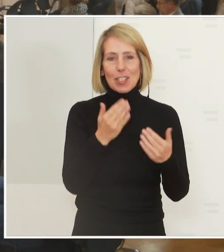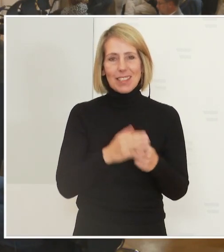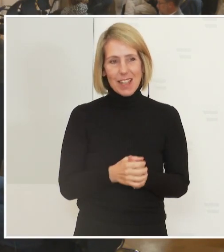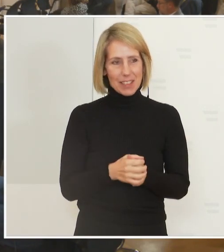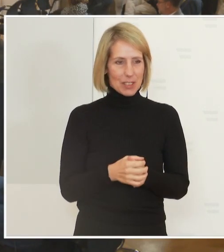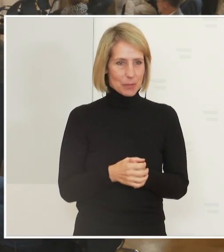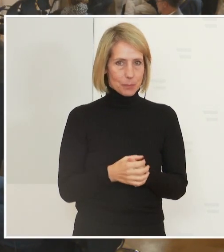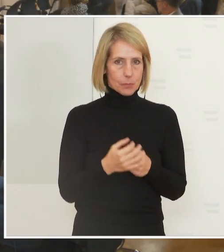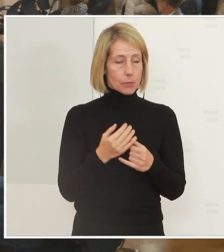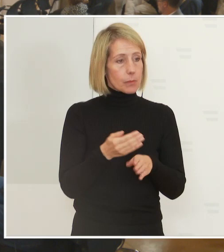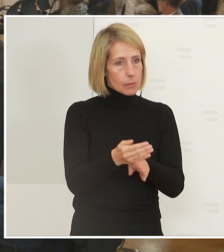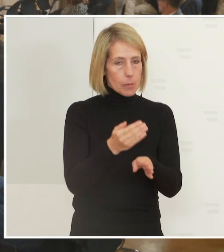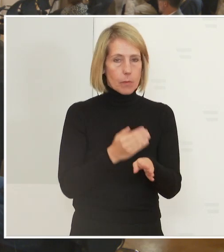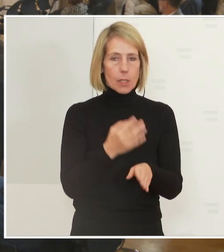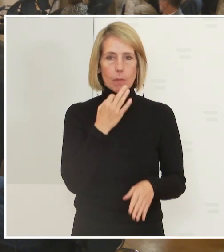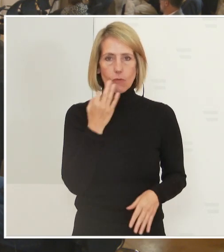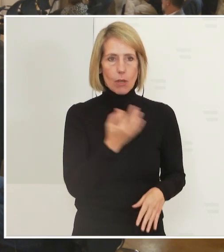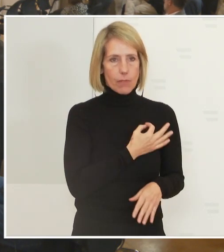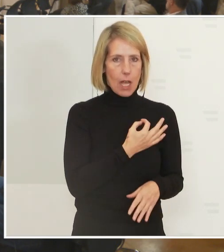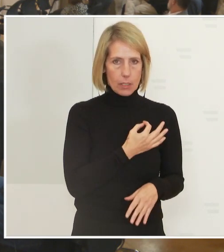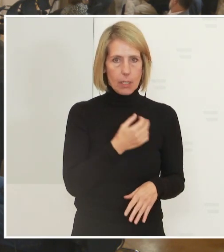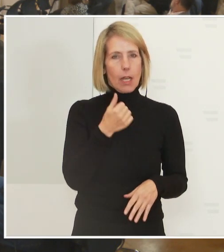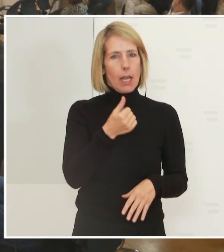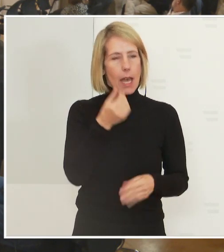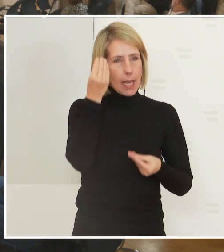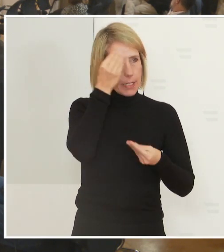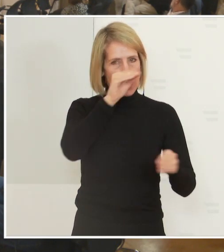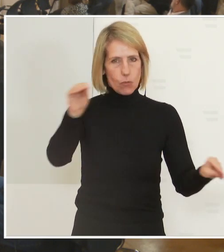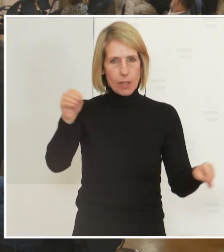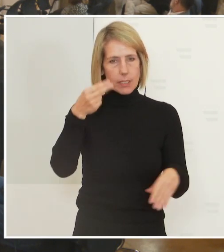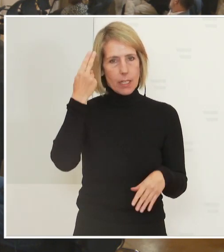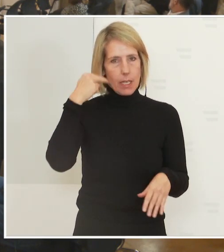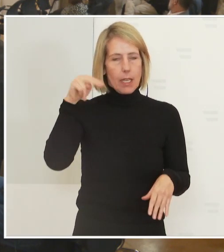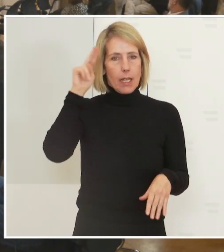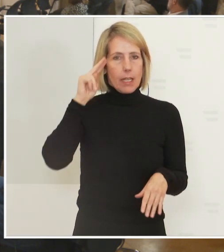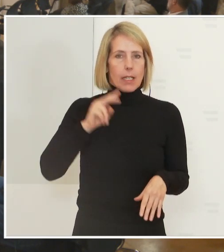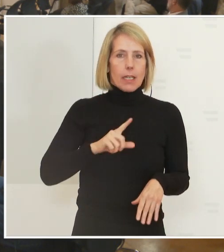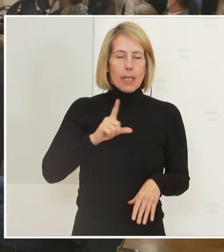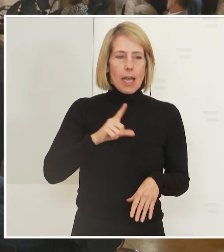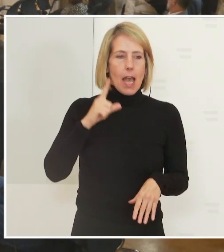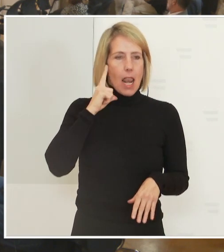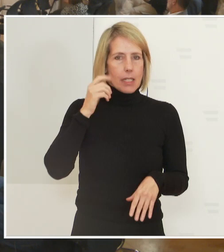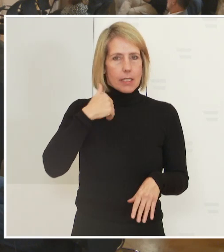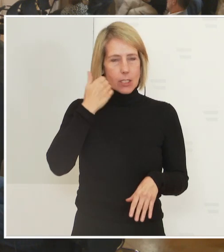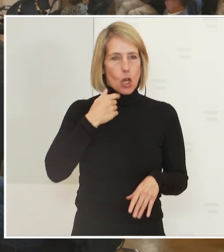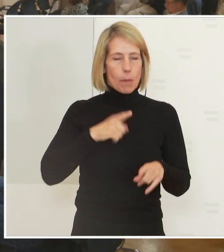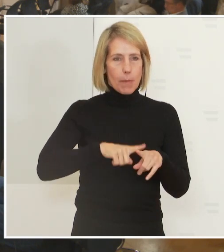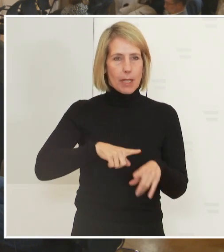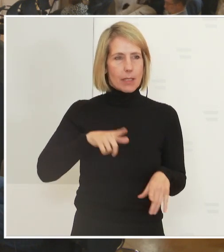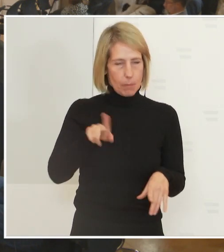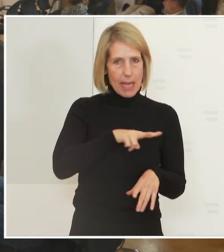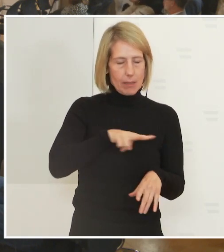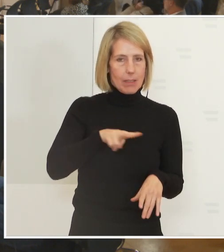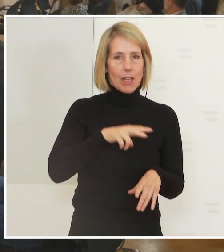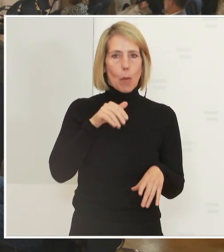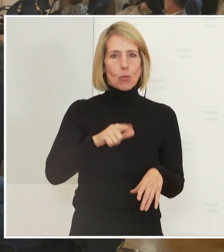Vorwärts zu den Fragen kommen noch ein organisatorischer Hinweis. Landeshauptmann Platter und Landeshauptmann Kaiser müssen pünktlich um 20.45 gehen.